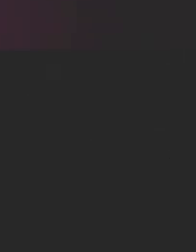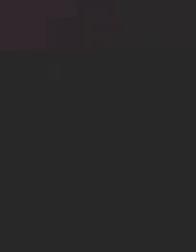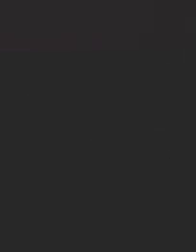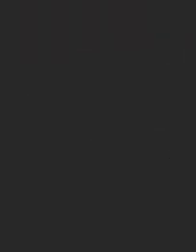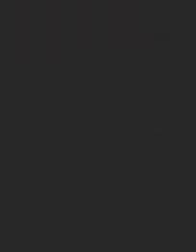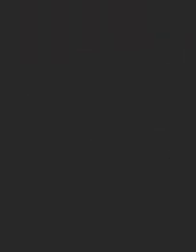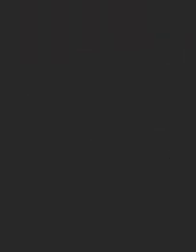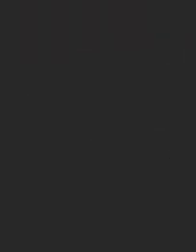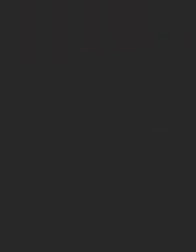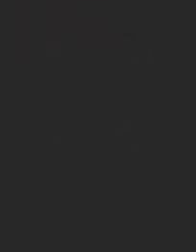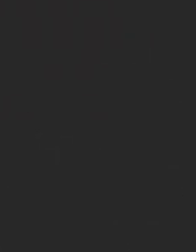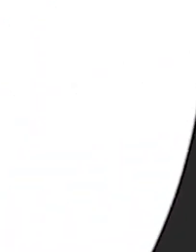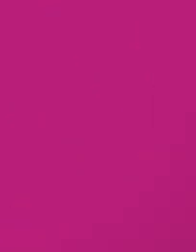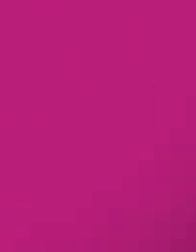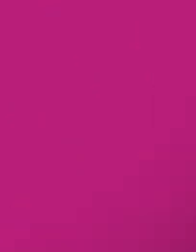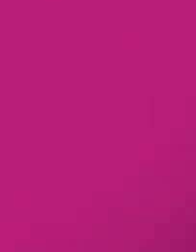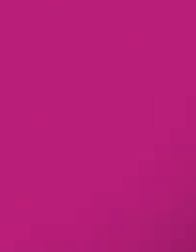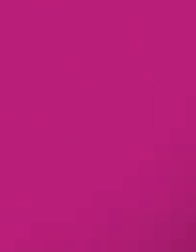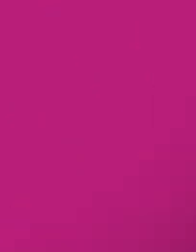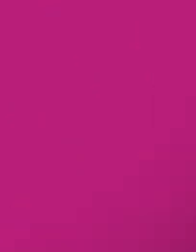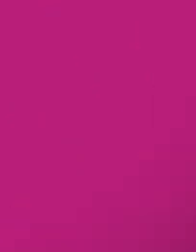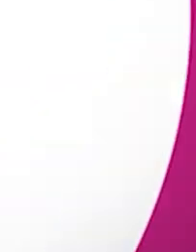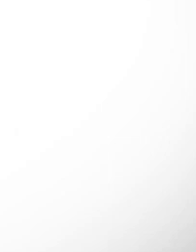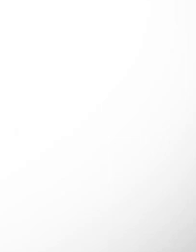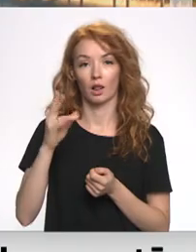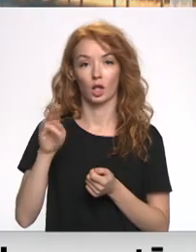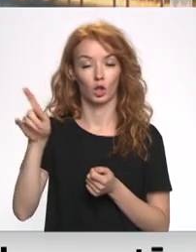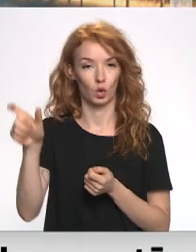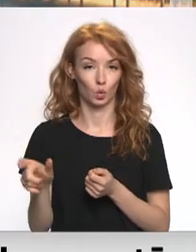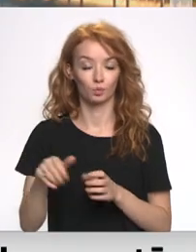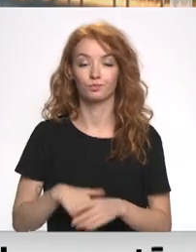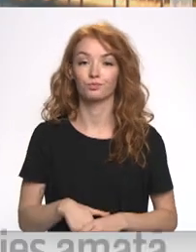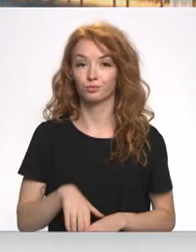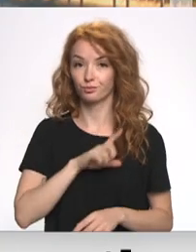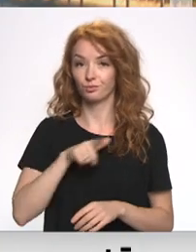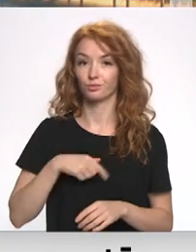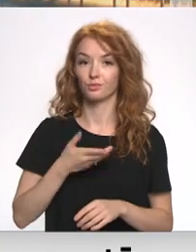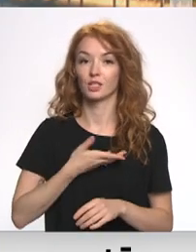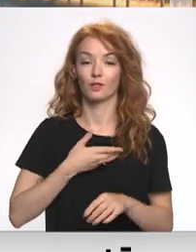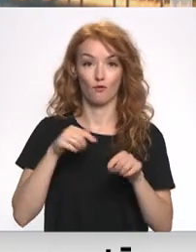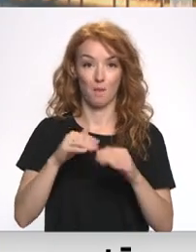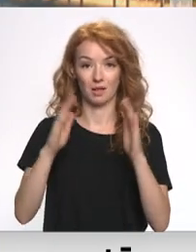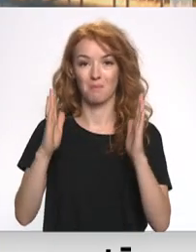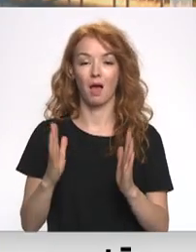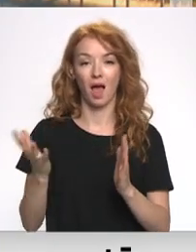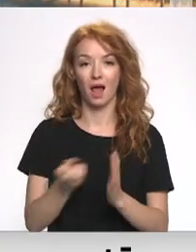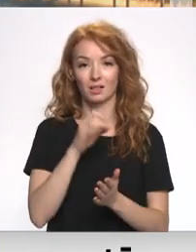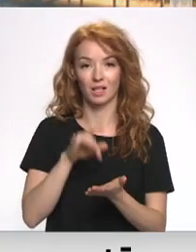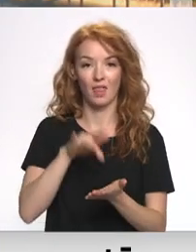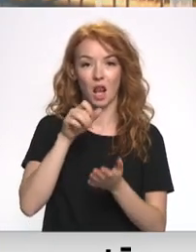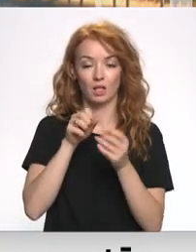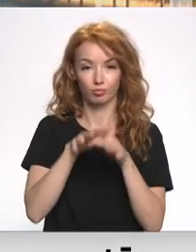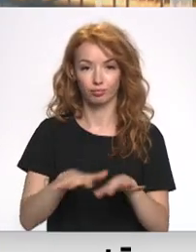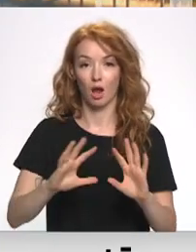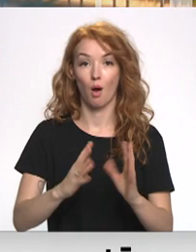Re! Viss ēters ir te! Latvijā dzīvojamās mājas ar centralizēto apkuri